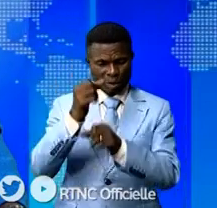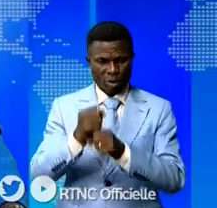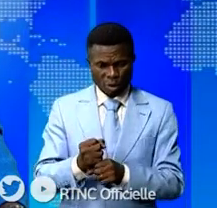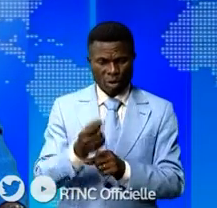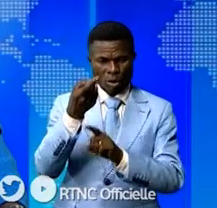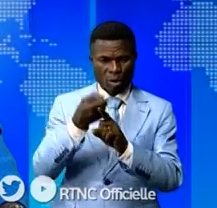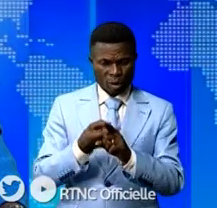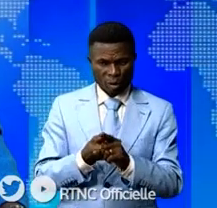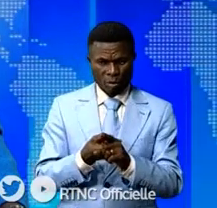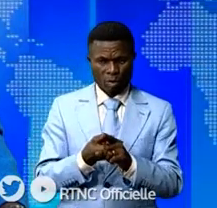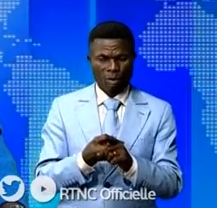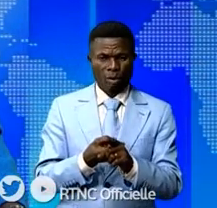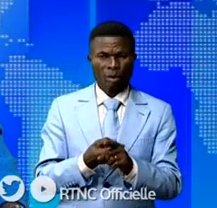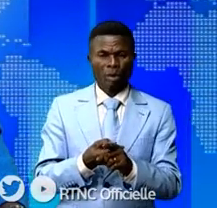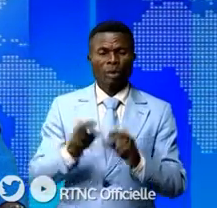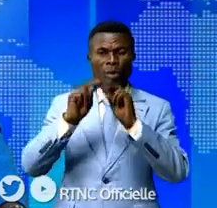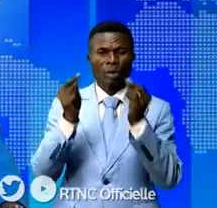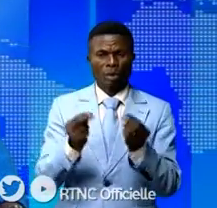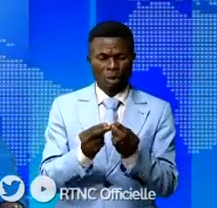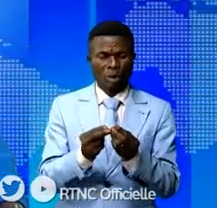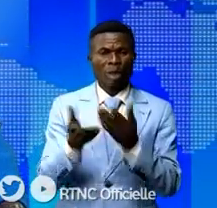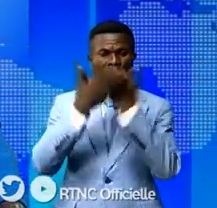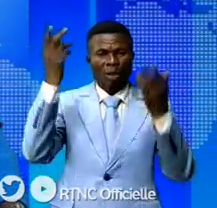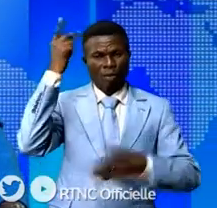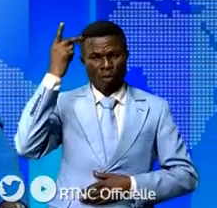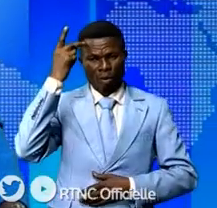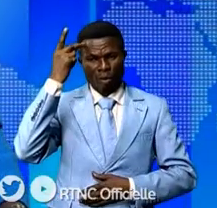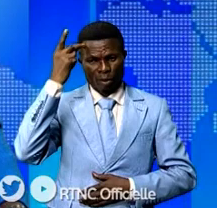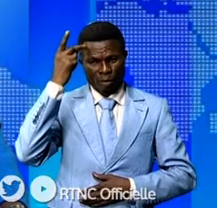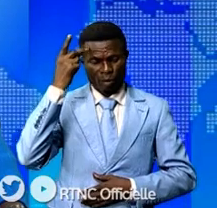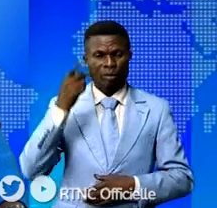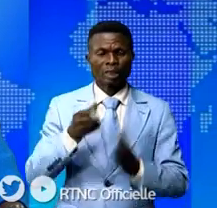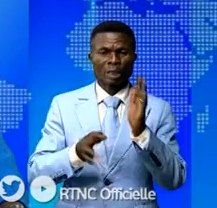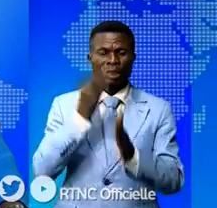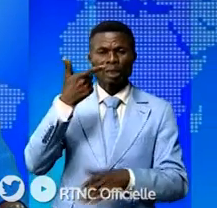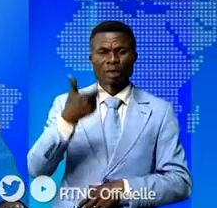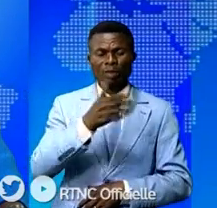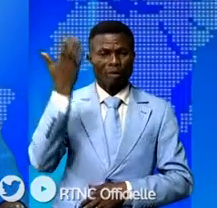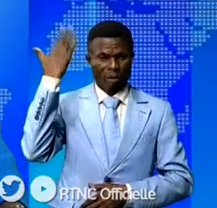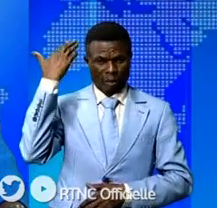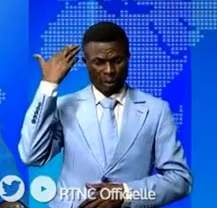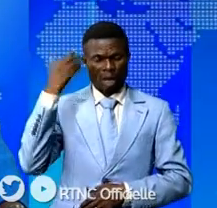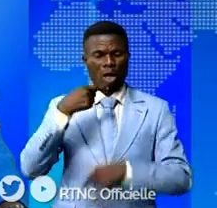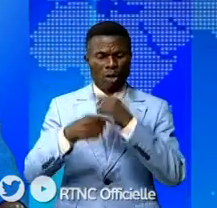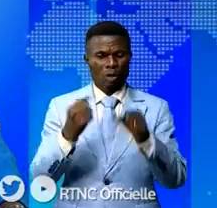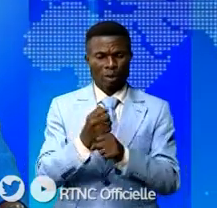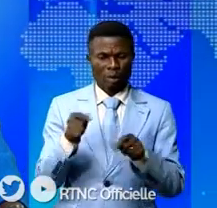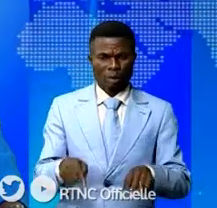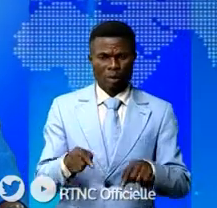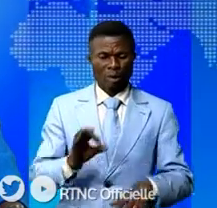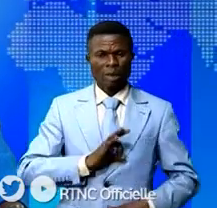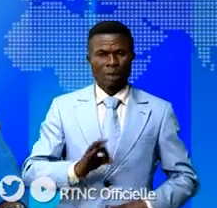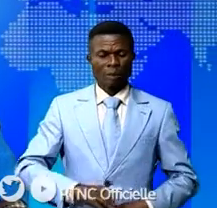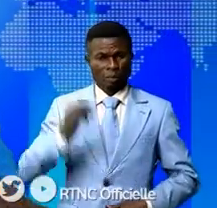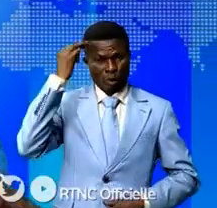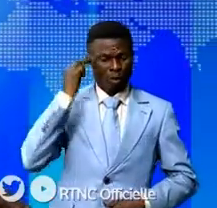été lancés dans le réseau urbain et interurbain. Le 13 février dernier, par le président de la République, Félix Tshisekedi, c